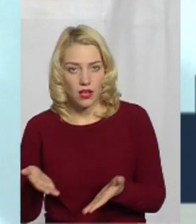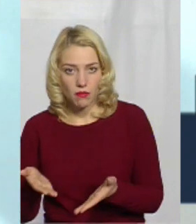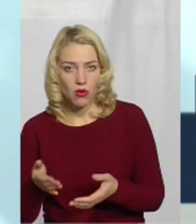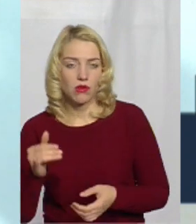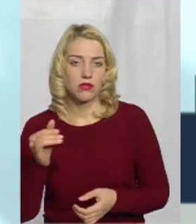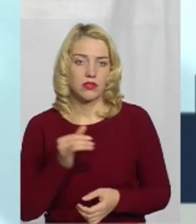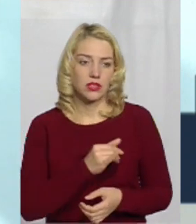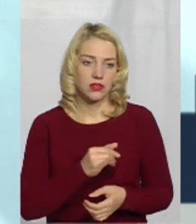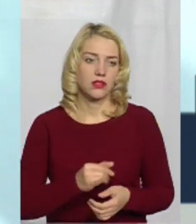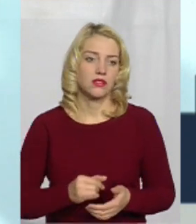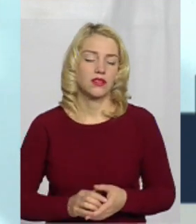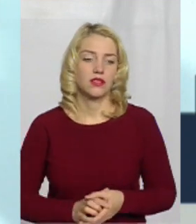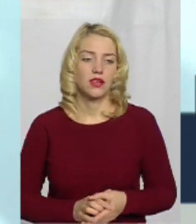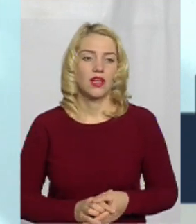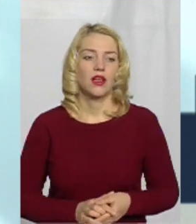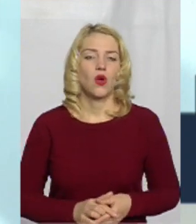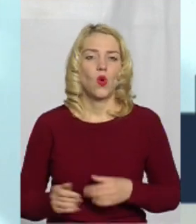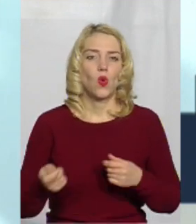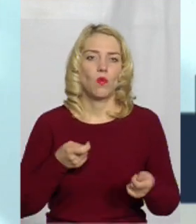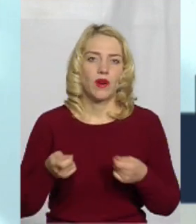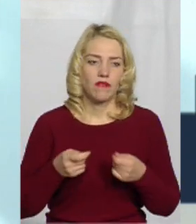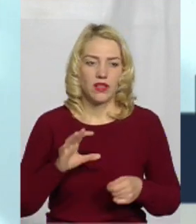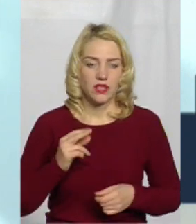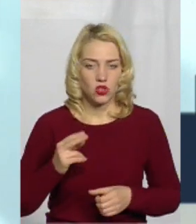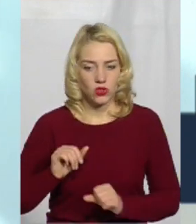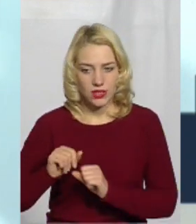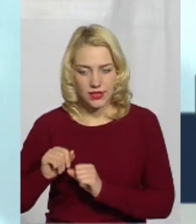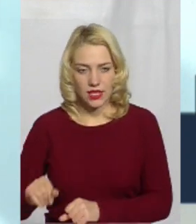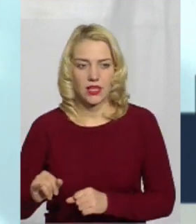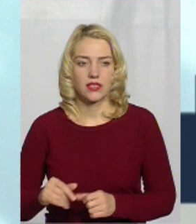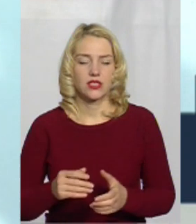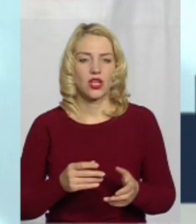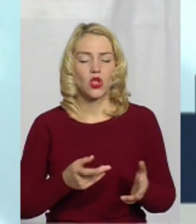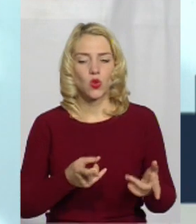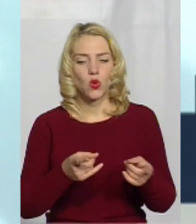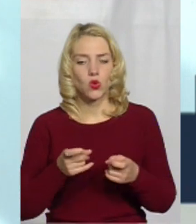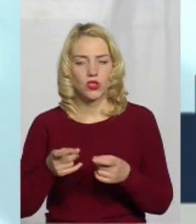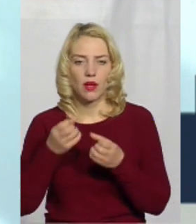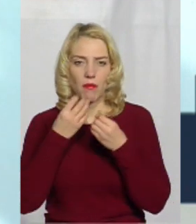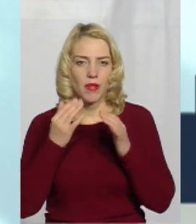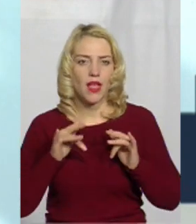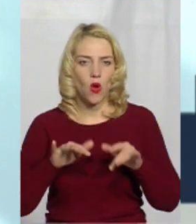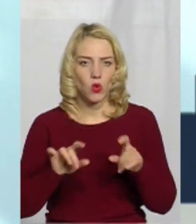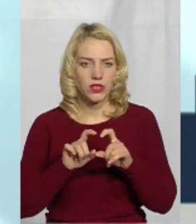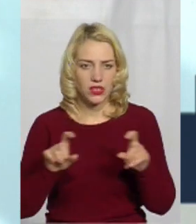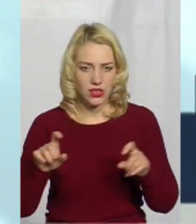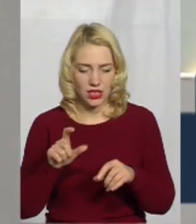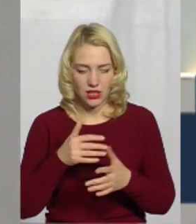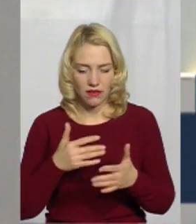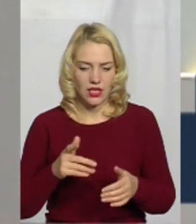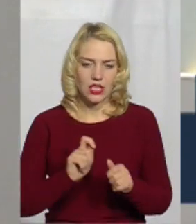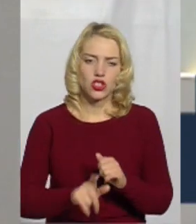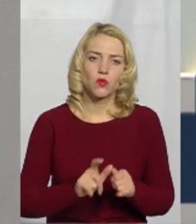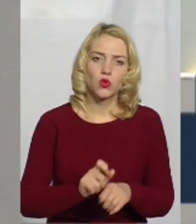управління соціального захисту, долучаємо благодійників, десь якісь